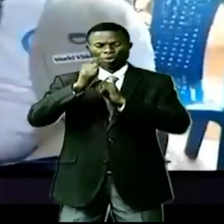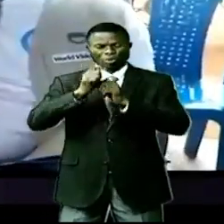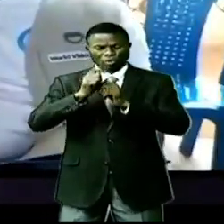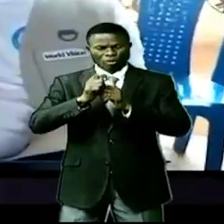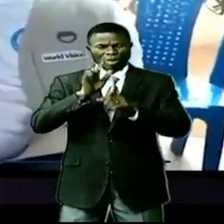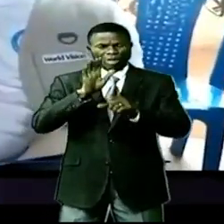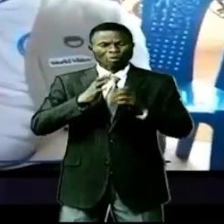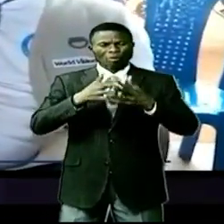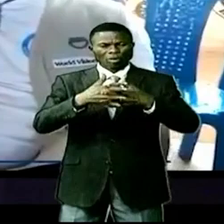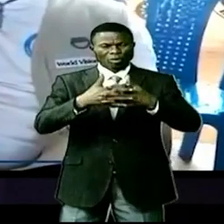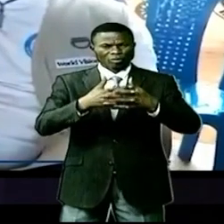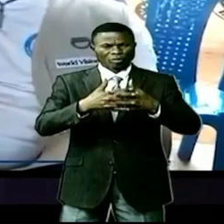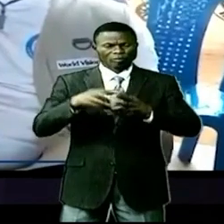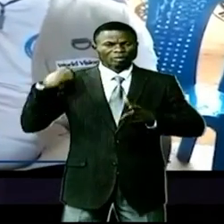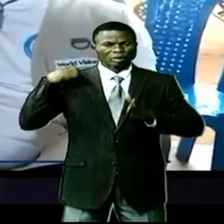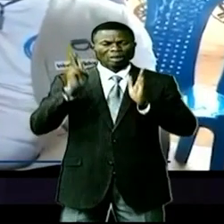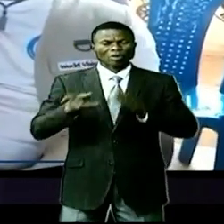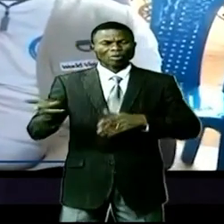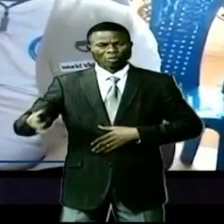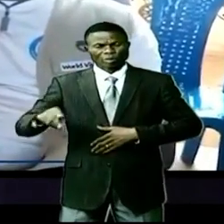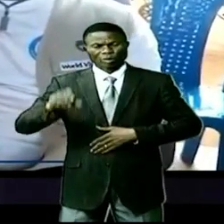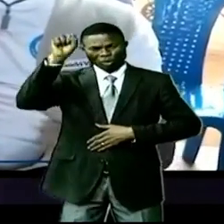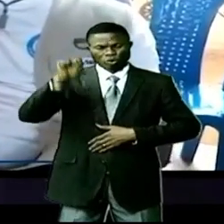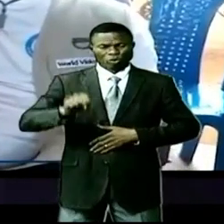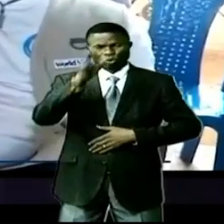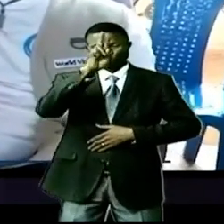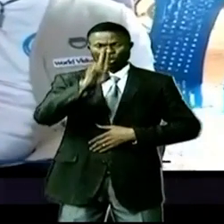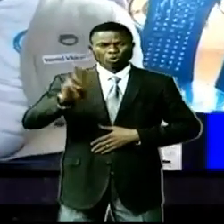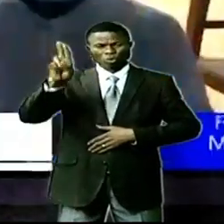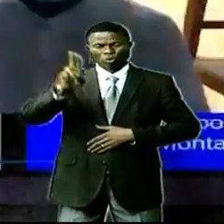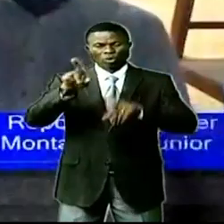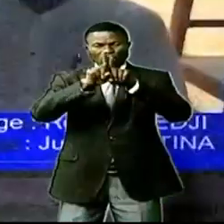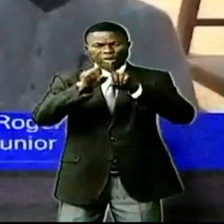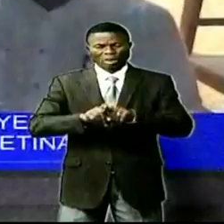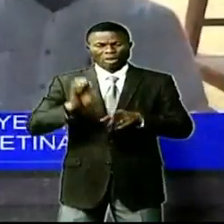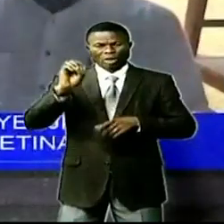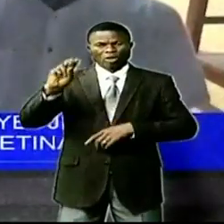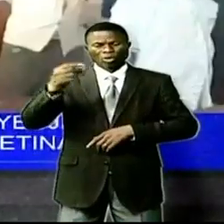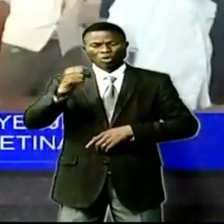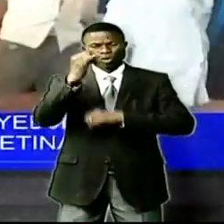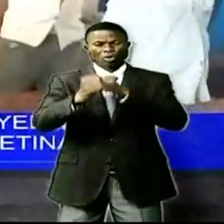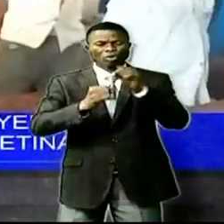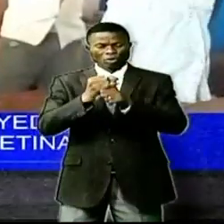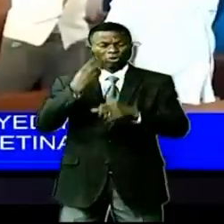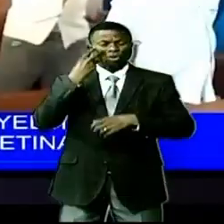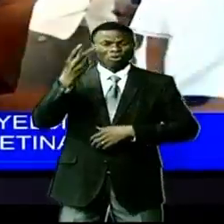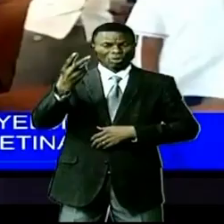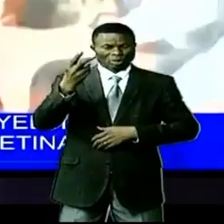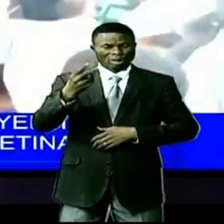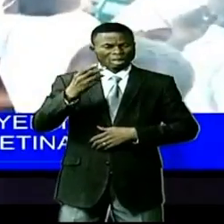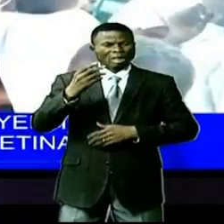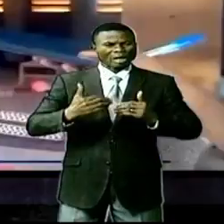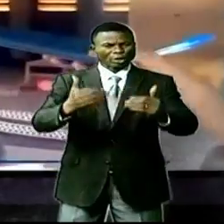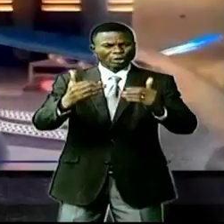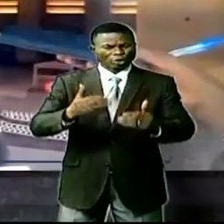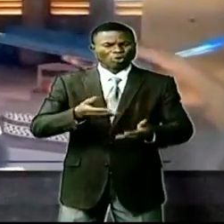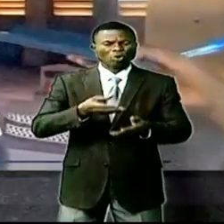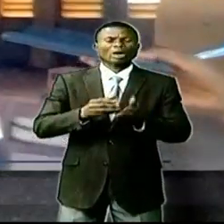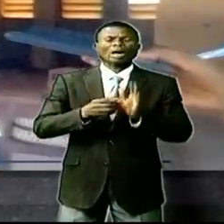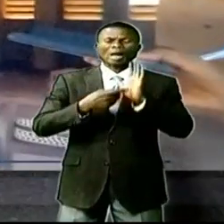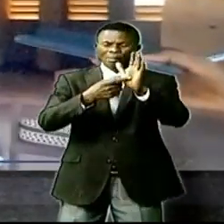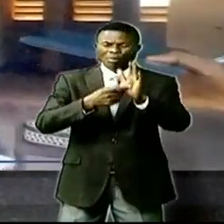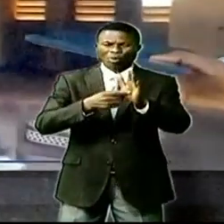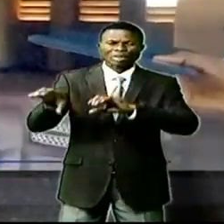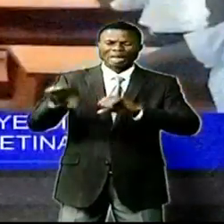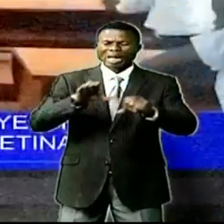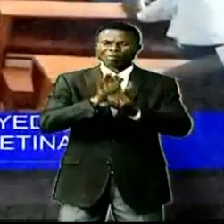partenariat entre le gouvernement provincial du Sud-Oubongui et l'ONG internationale Wad Vigène qui ne cesse de se distinguer dans ses